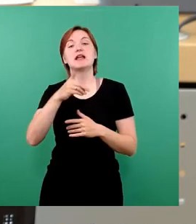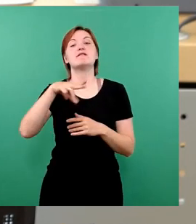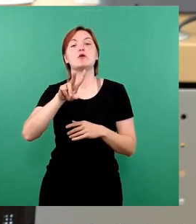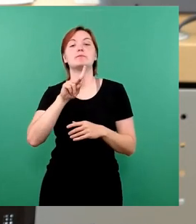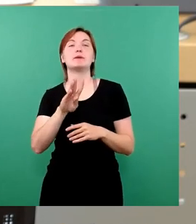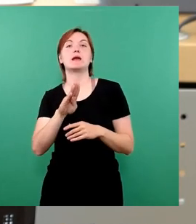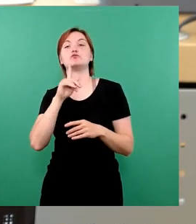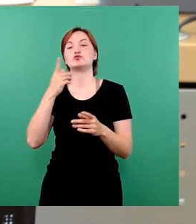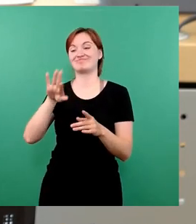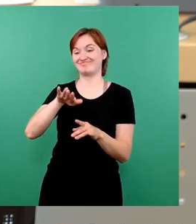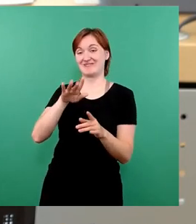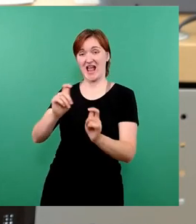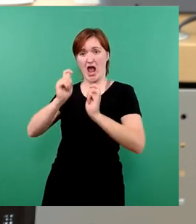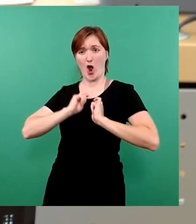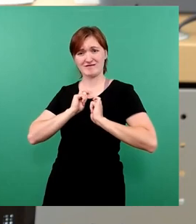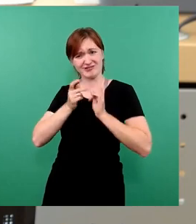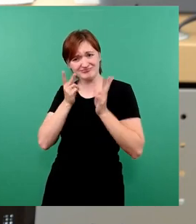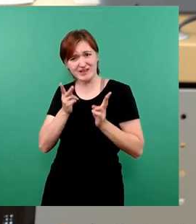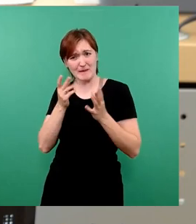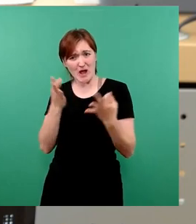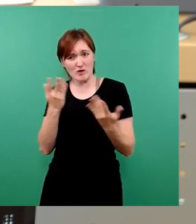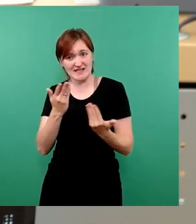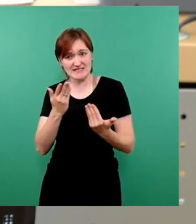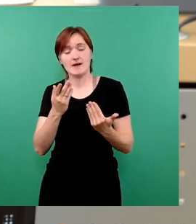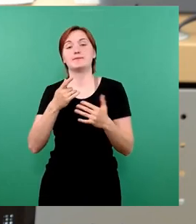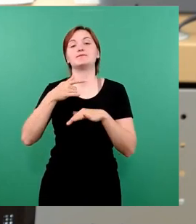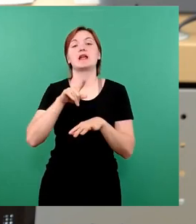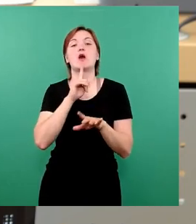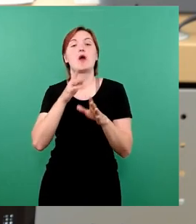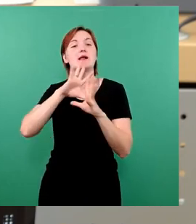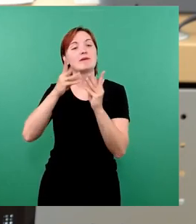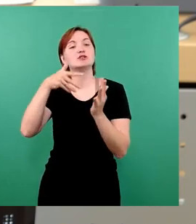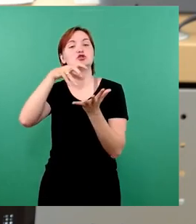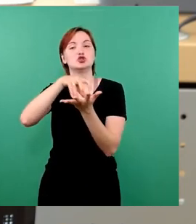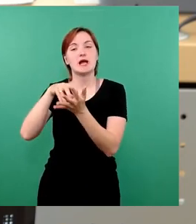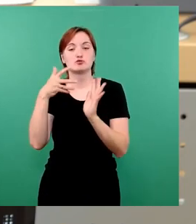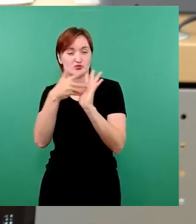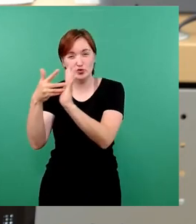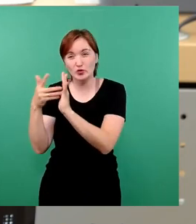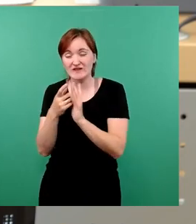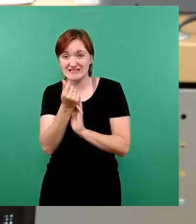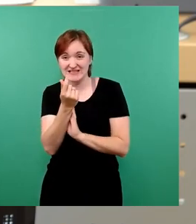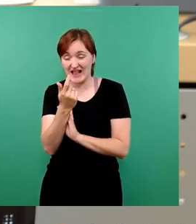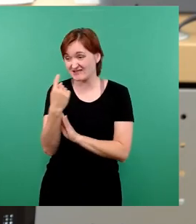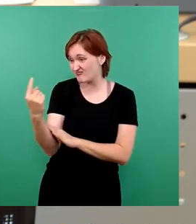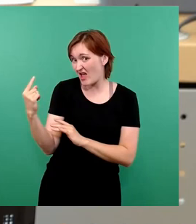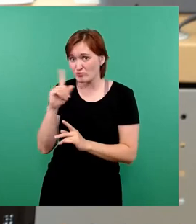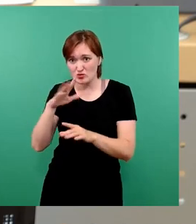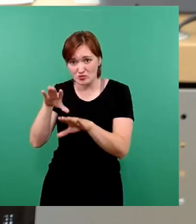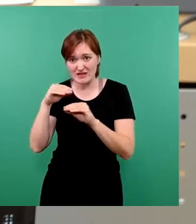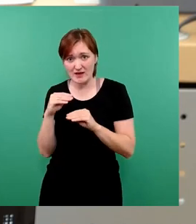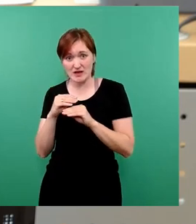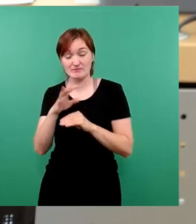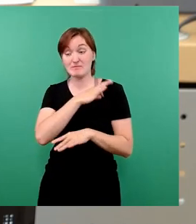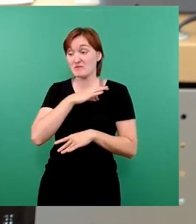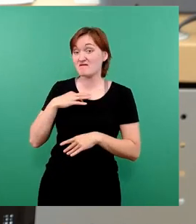konzentrieren. Auch die wirtschaftlichen Beteiligungen der Stadt gehören regelmäßig auf den Prüfstand. Muss die Stadt alles selber machen, privaten Unternehmen